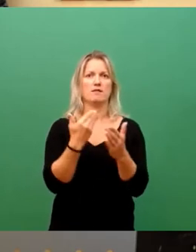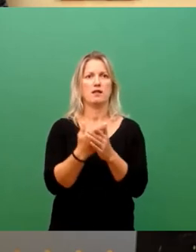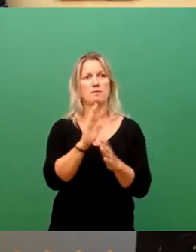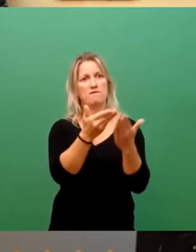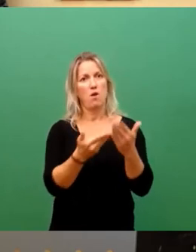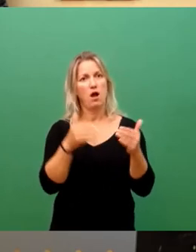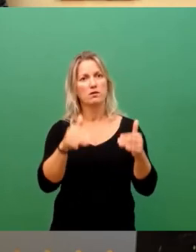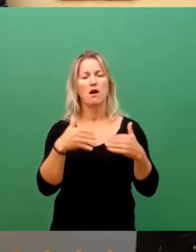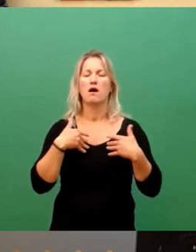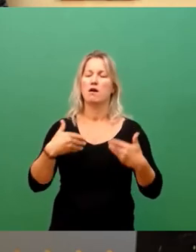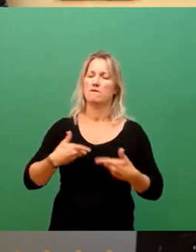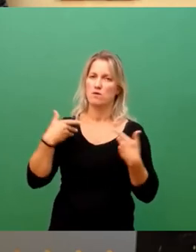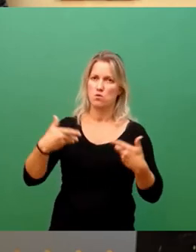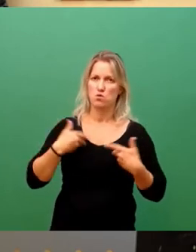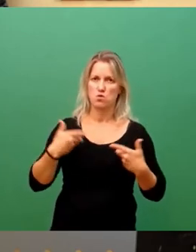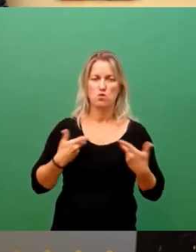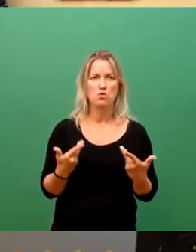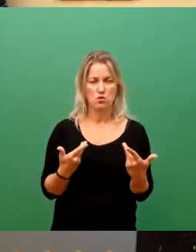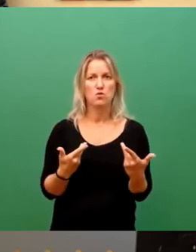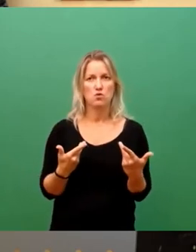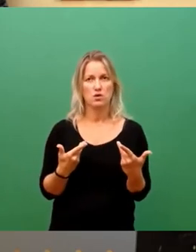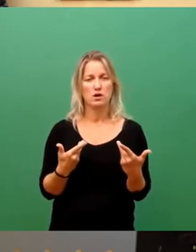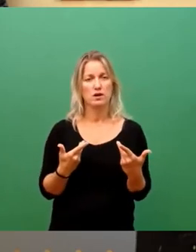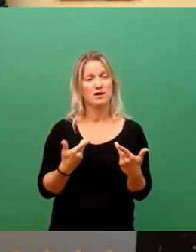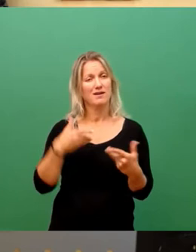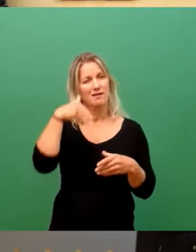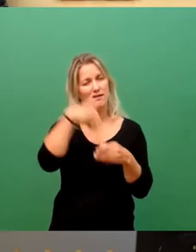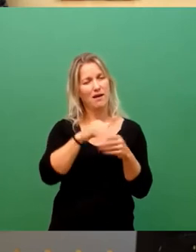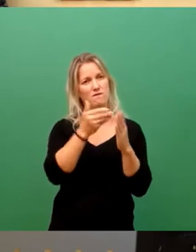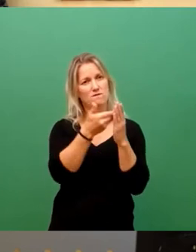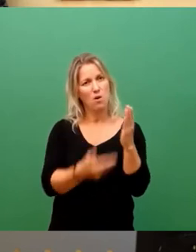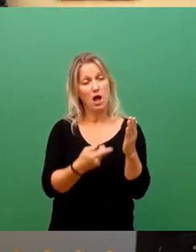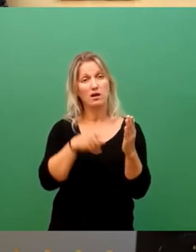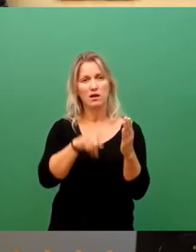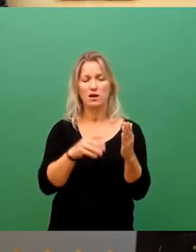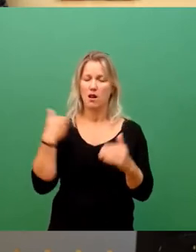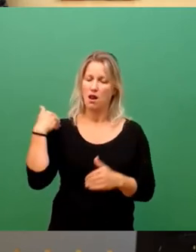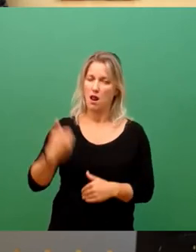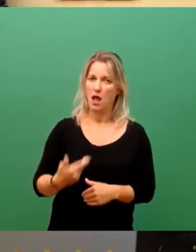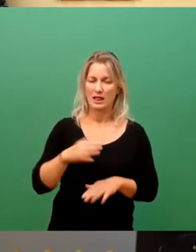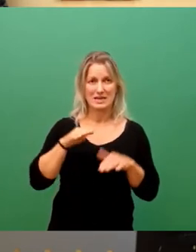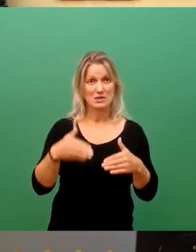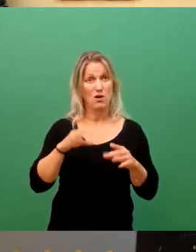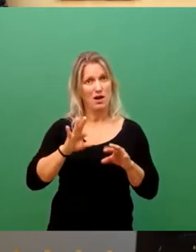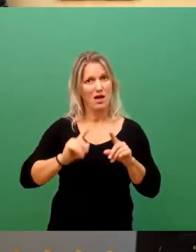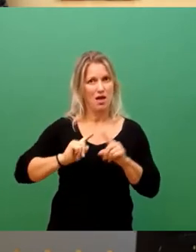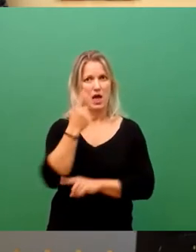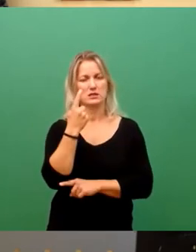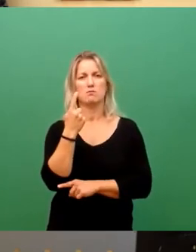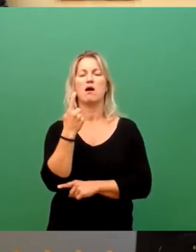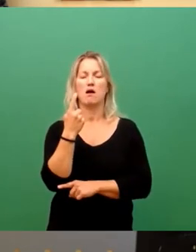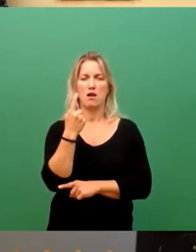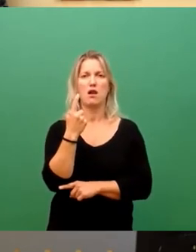und es gelingt mit dieser Vorlage das erste Mal seit langem, dass der Naturschutz zum